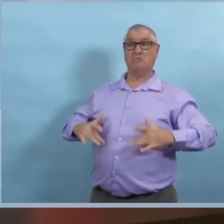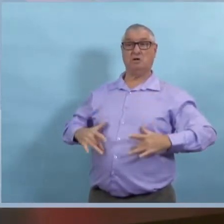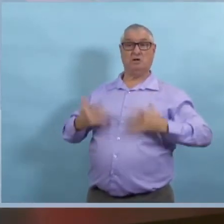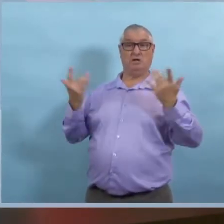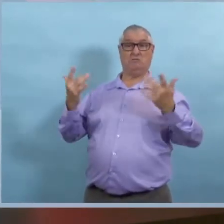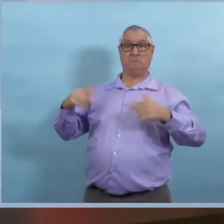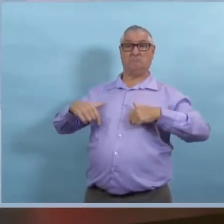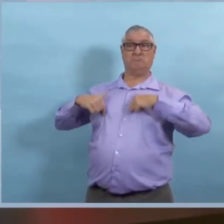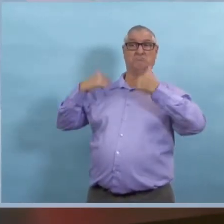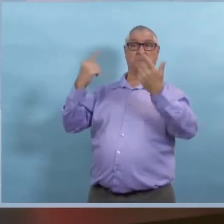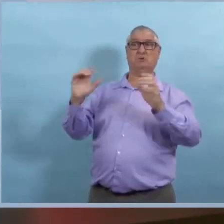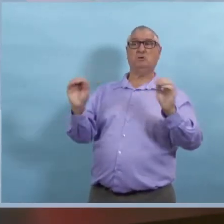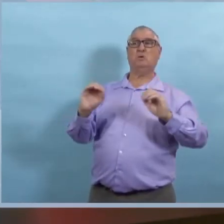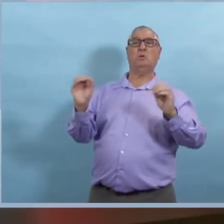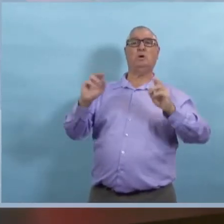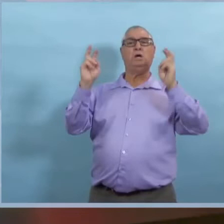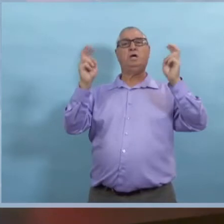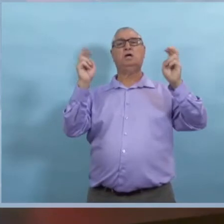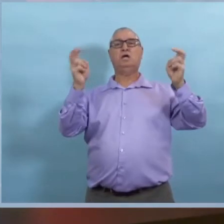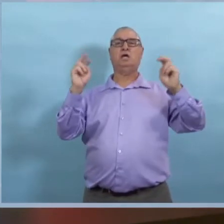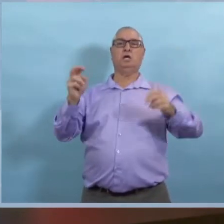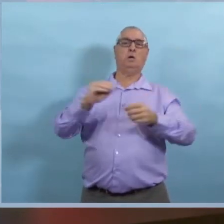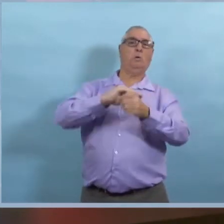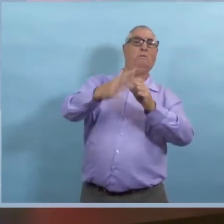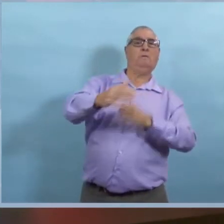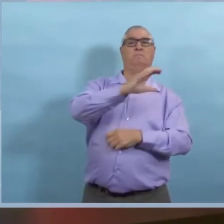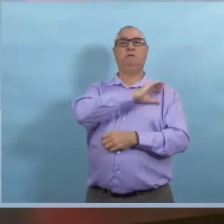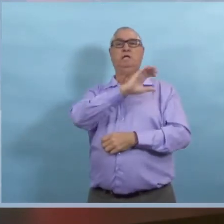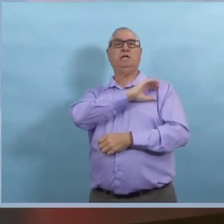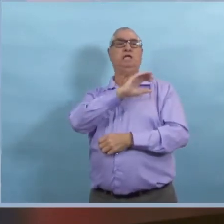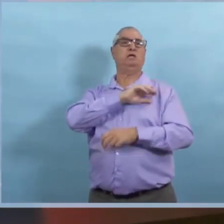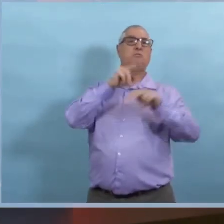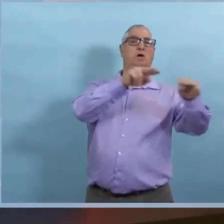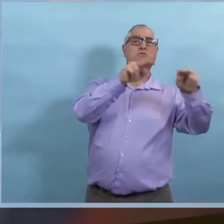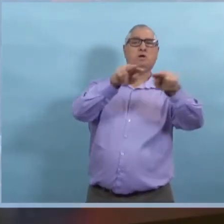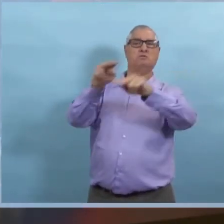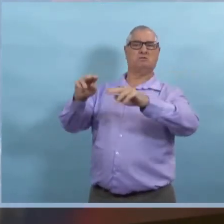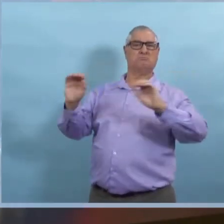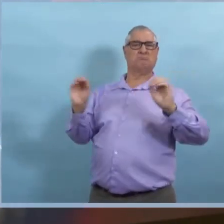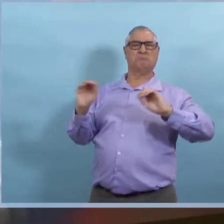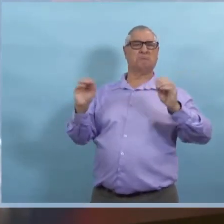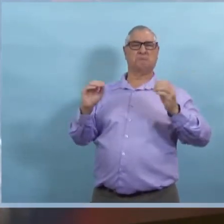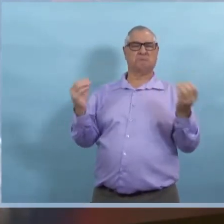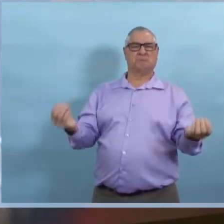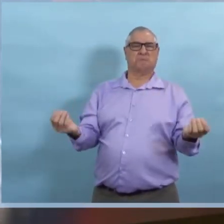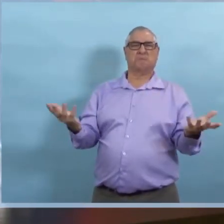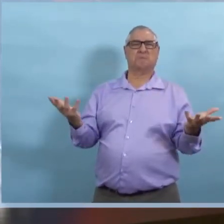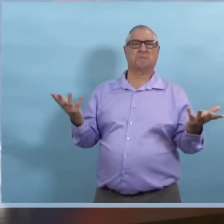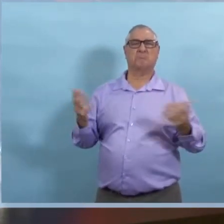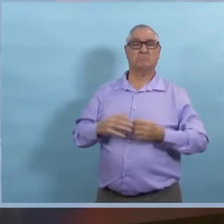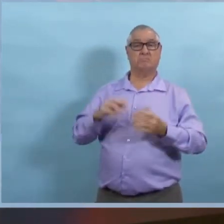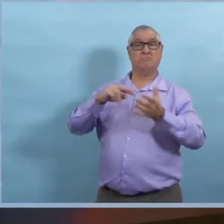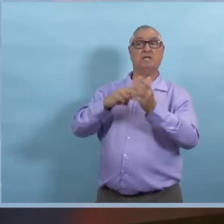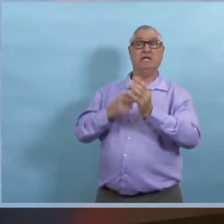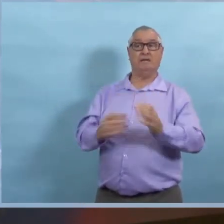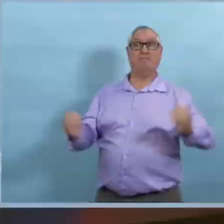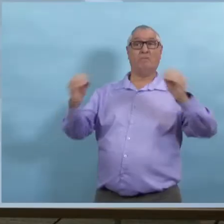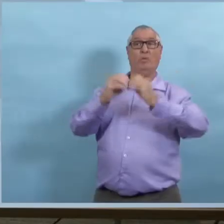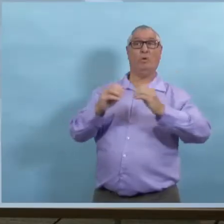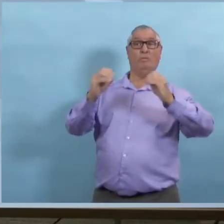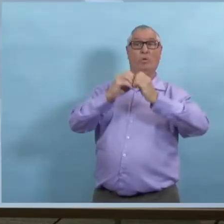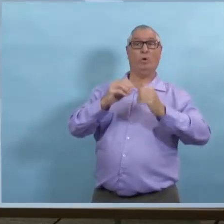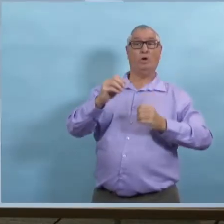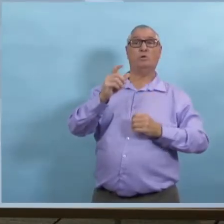Alors, vous avez parlé d'augmenter le montant des amendes mais est-ce qu'il va y avoir plus de gens qui vont se consacrer à l'application de